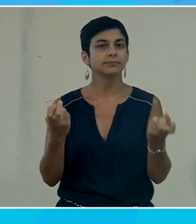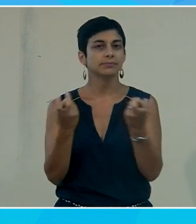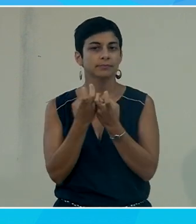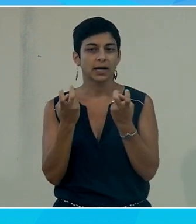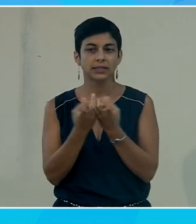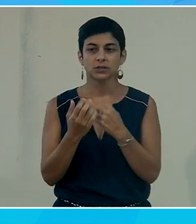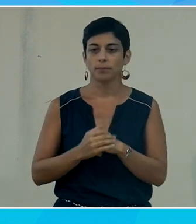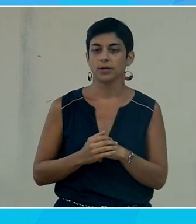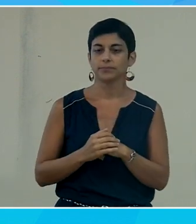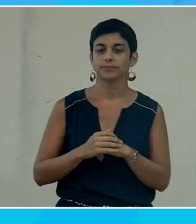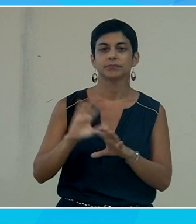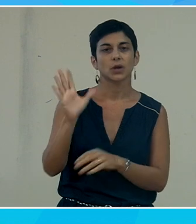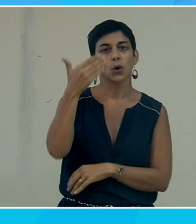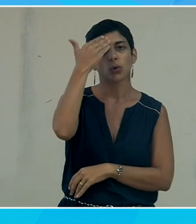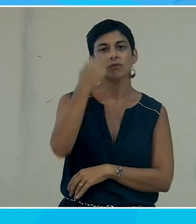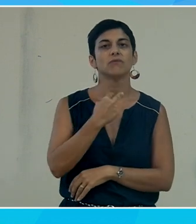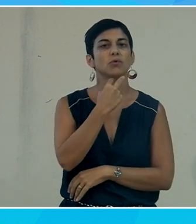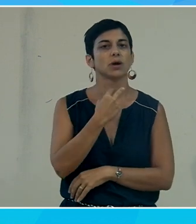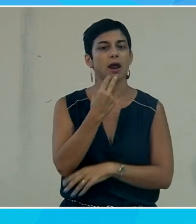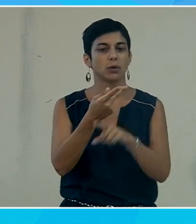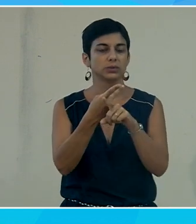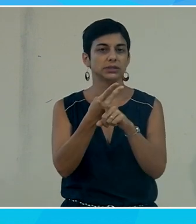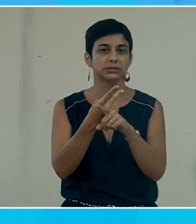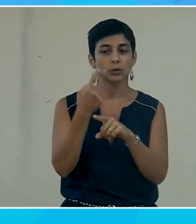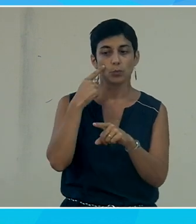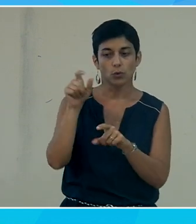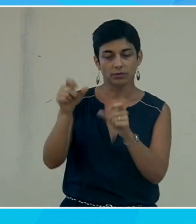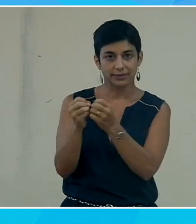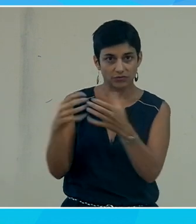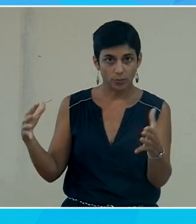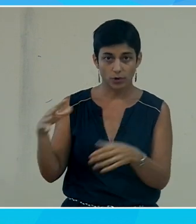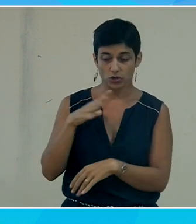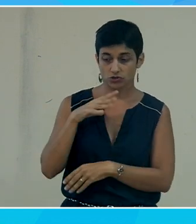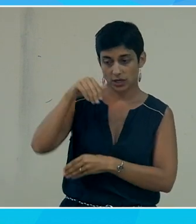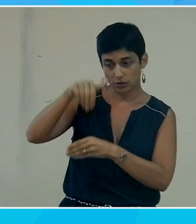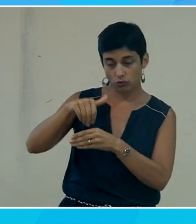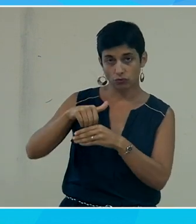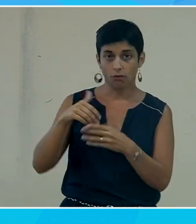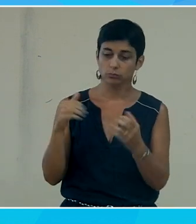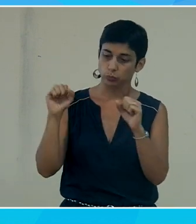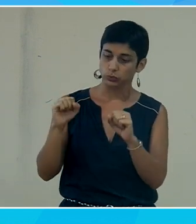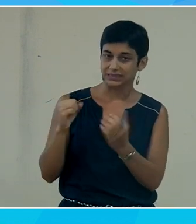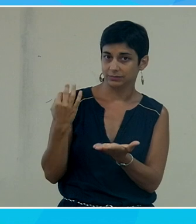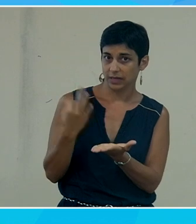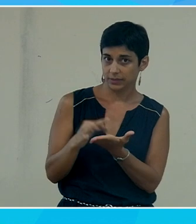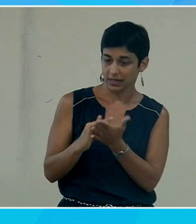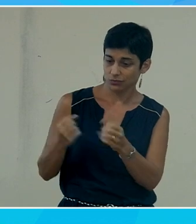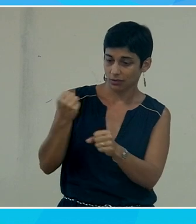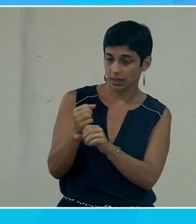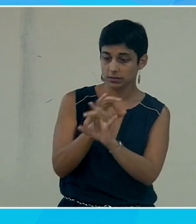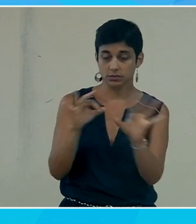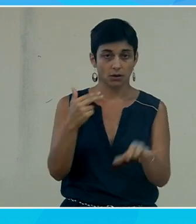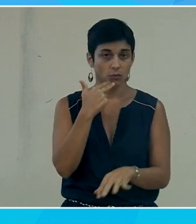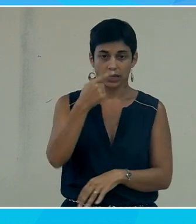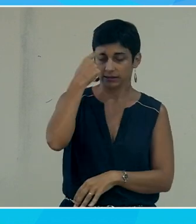reconnaissance vocale il existe pour les développeurs des API qui leur permettent de développer des applications sans utiliser l'intelligence artificielle